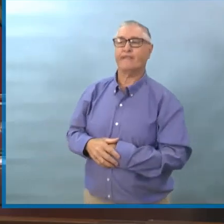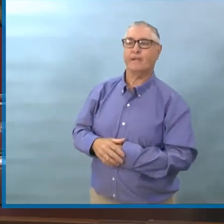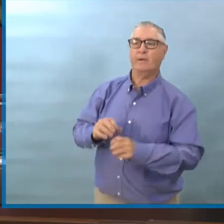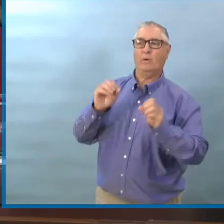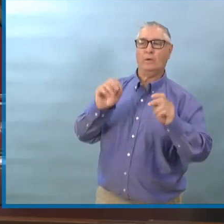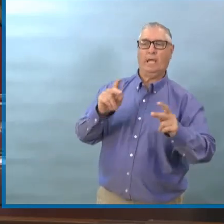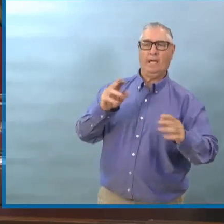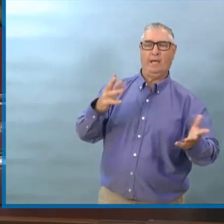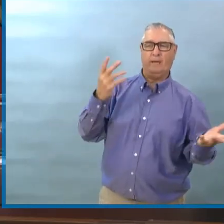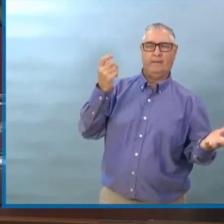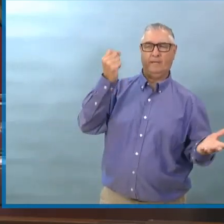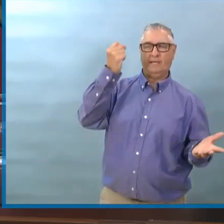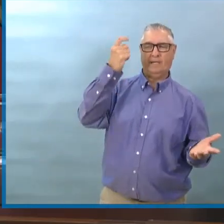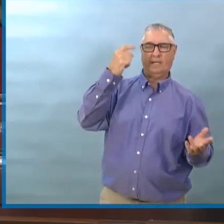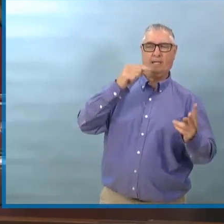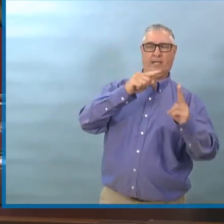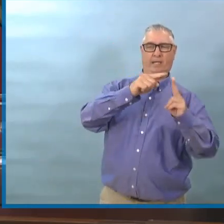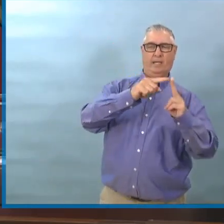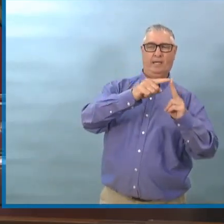Question inaudible.